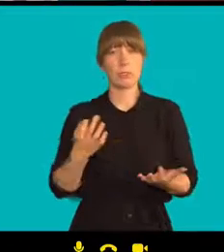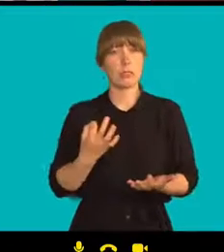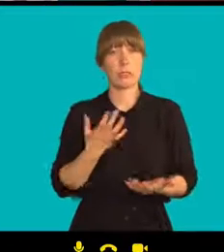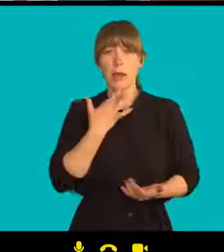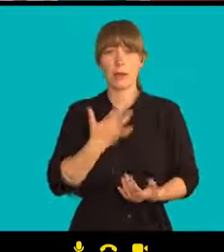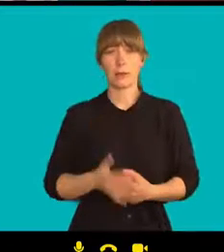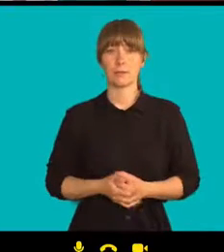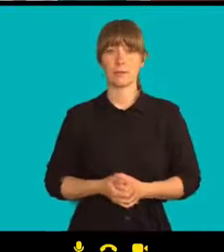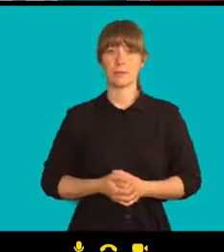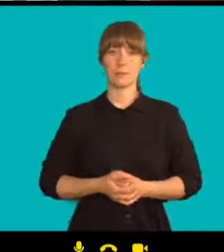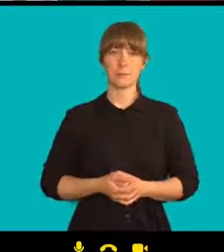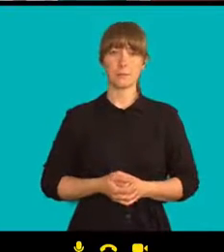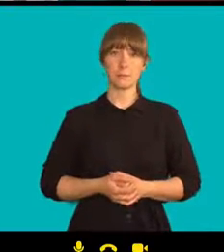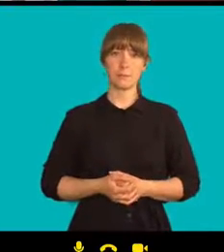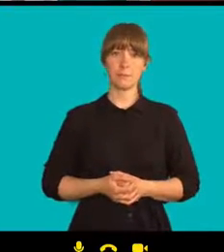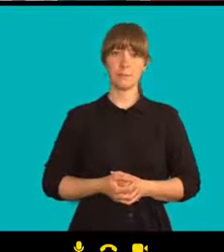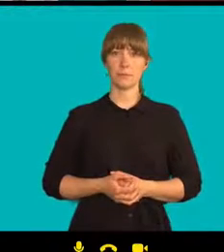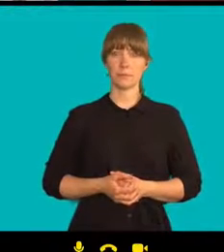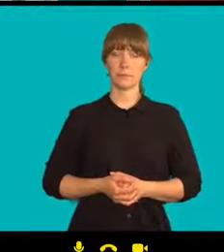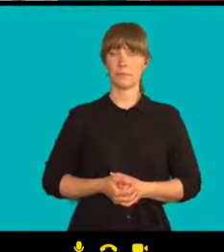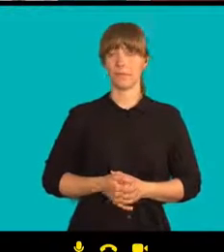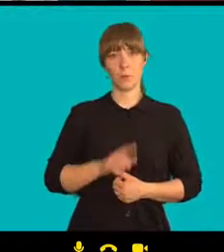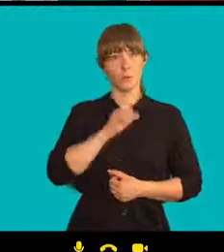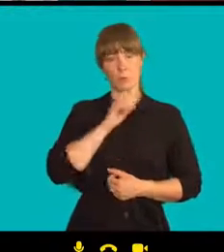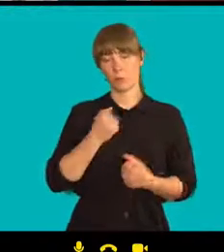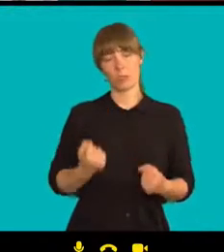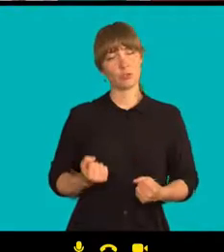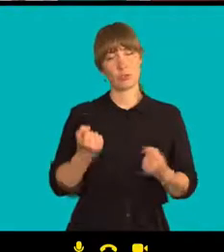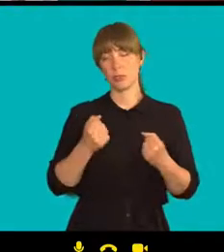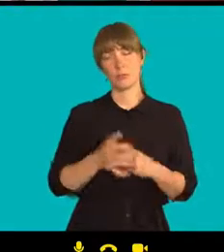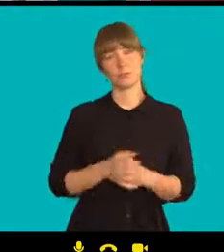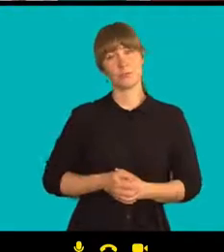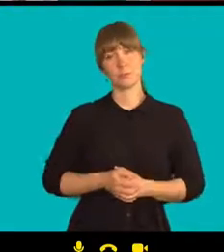Je to opravdu těžké.